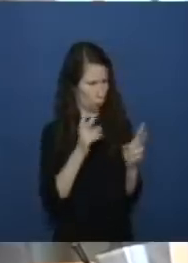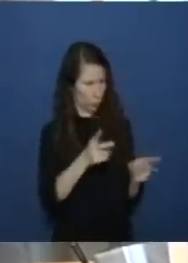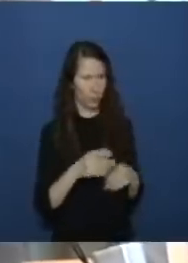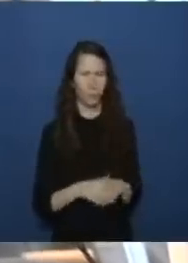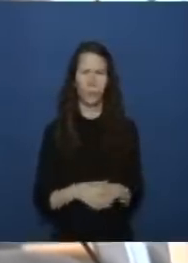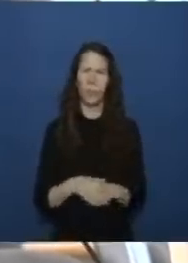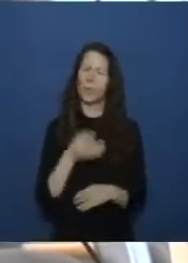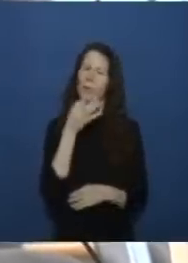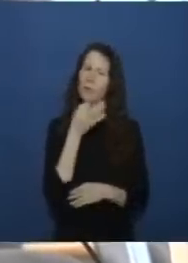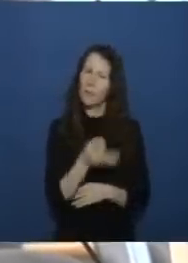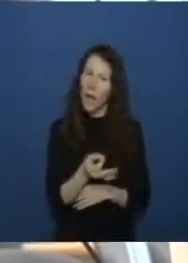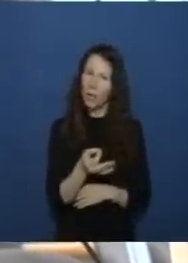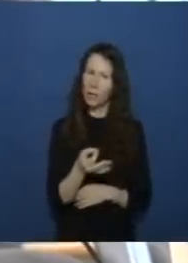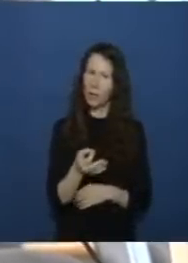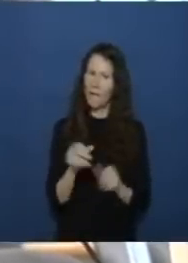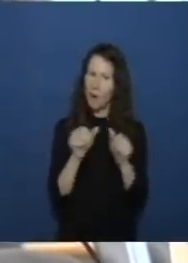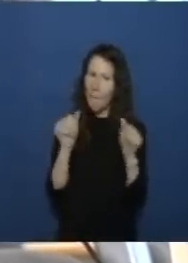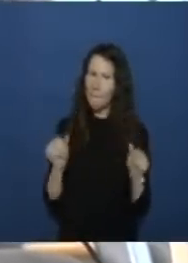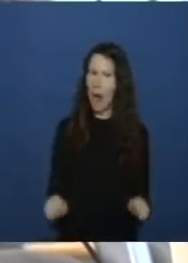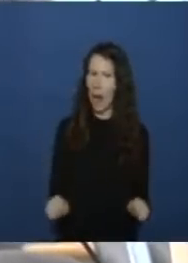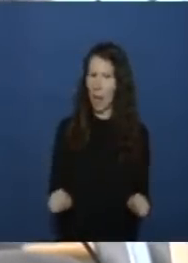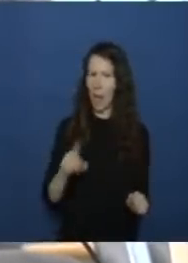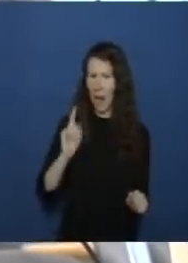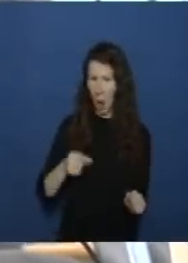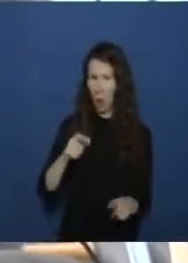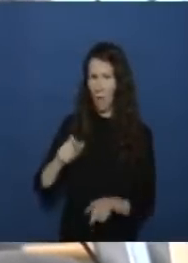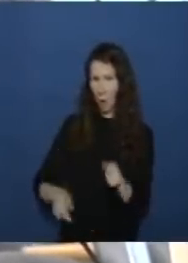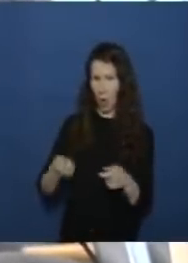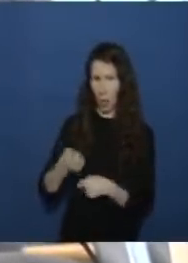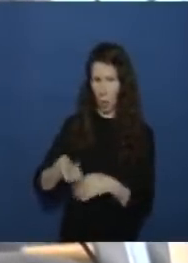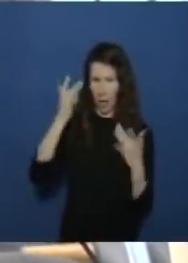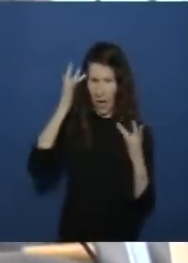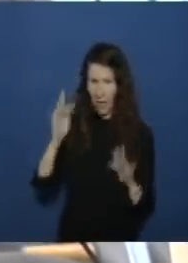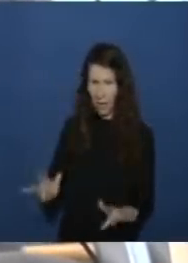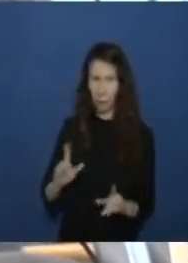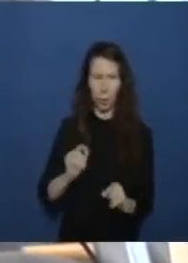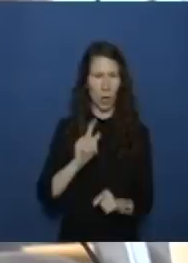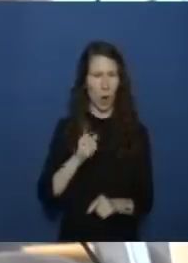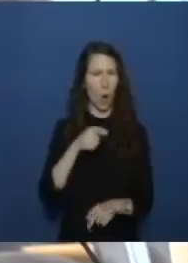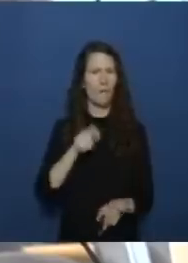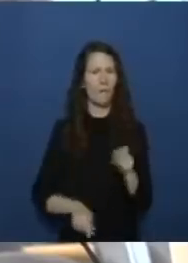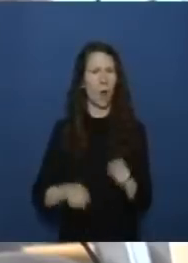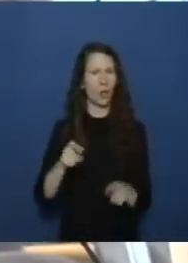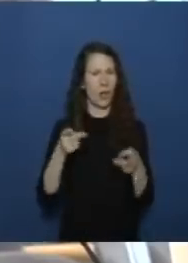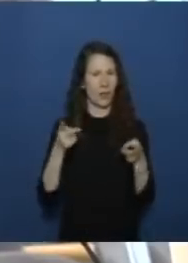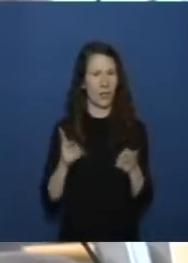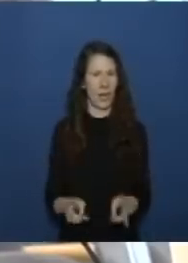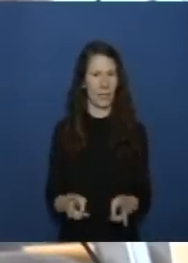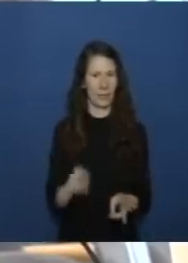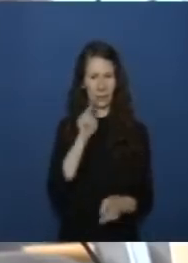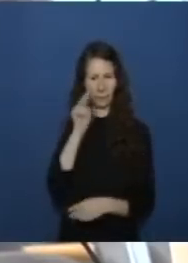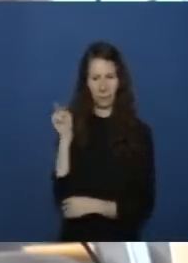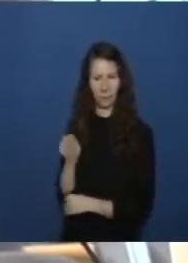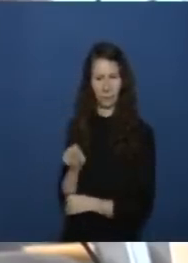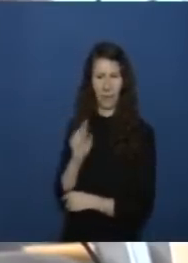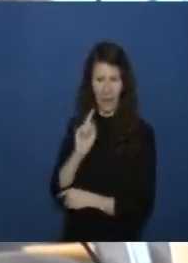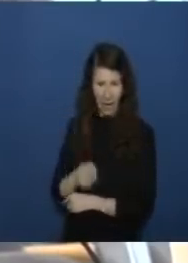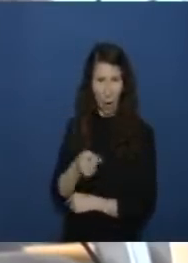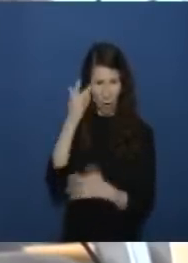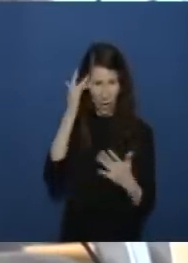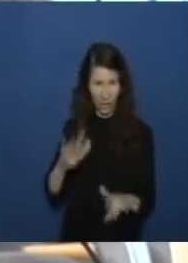formal als völkermord anerkannt also auch in recht in völkerrechts hinsichter sicht